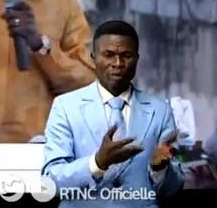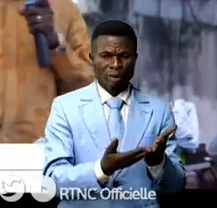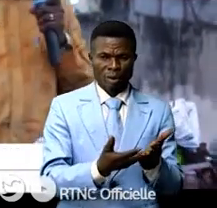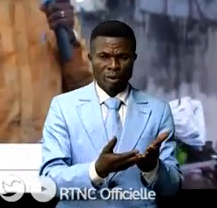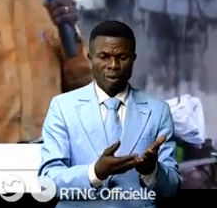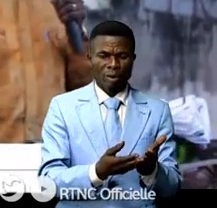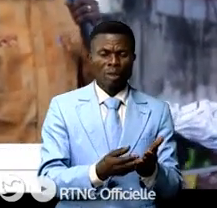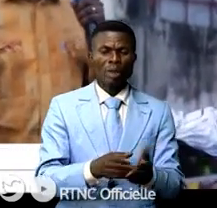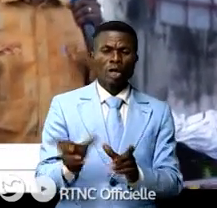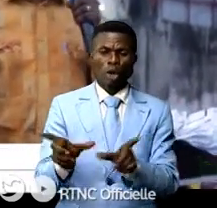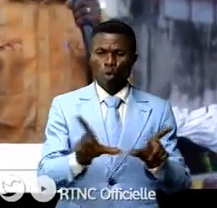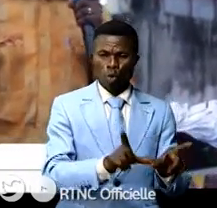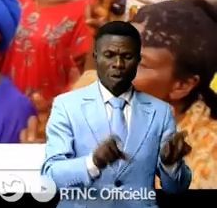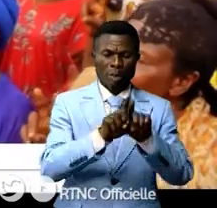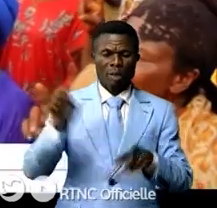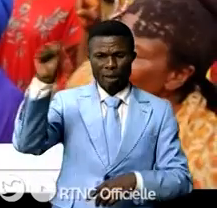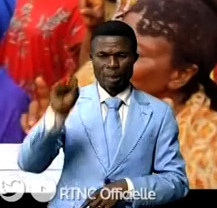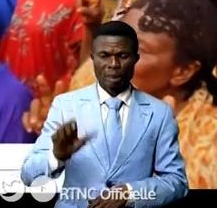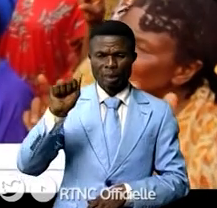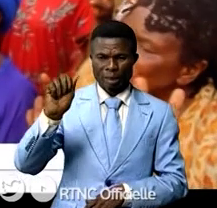c'est de l'Ola-Bas et de Sankourou.